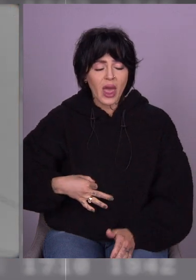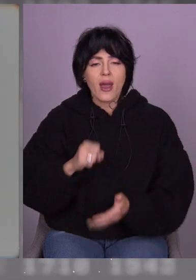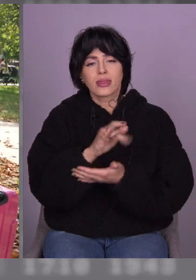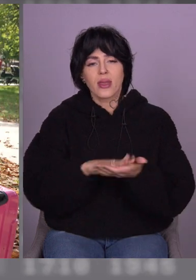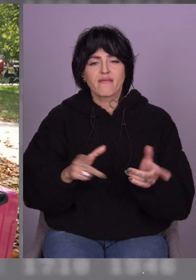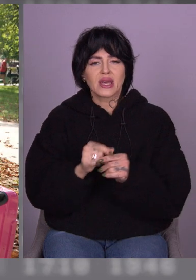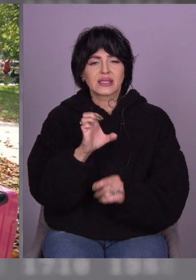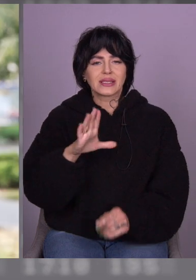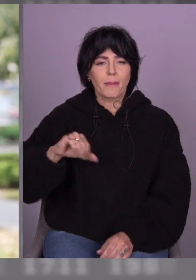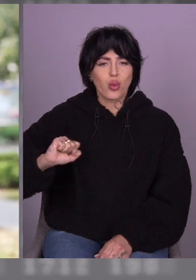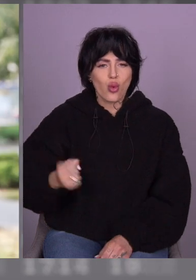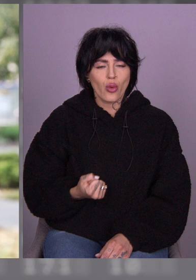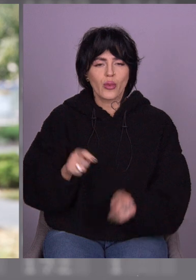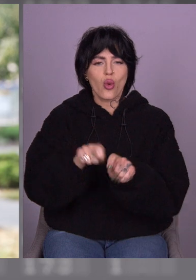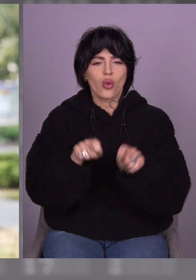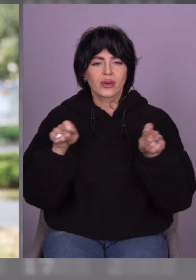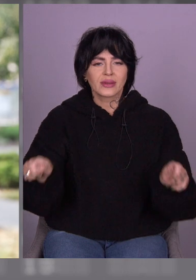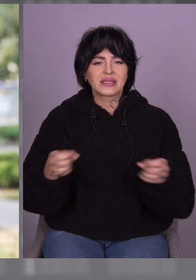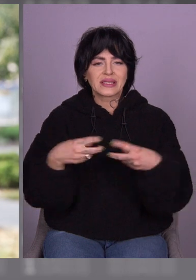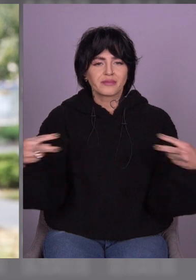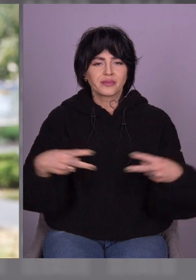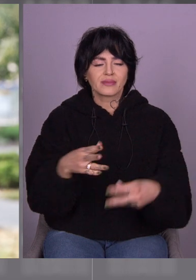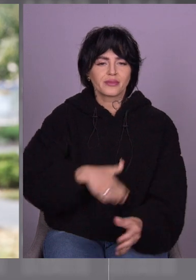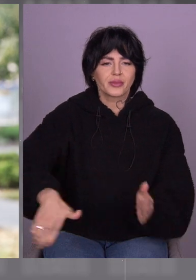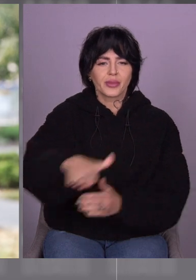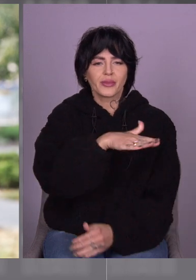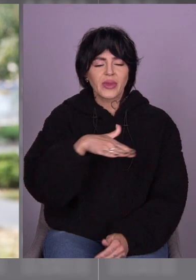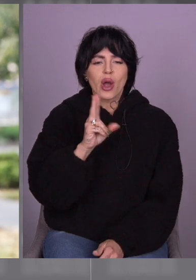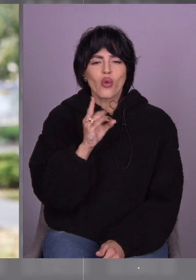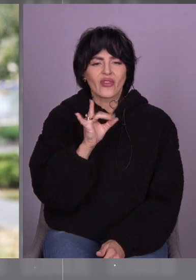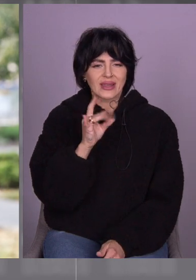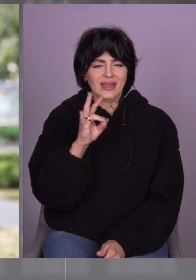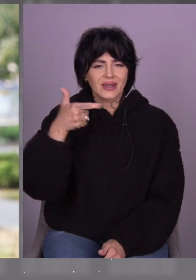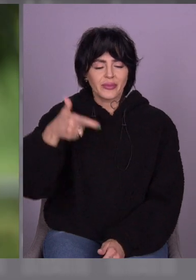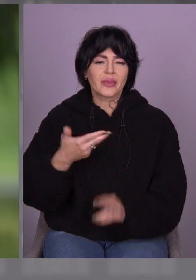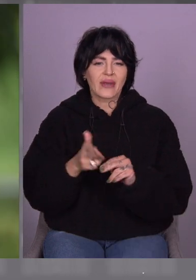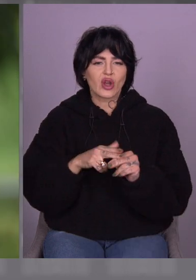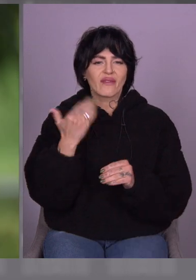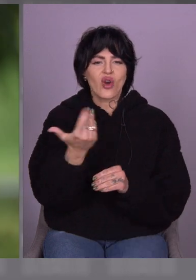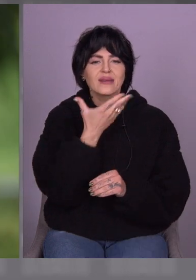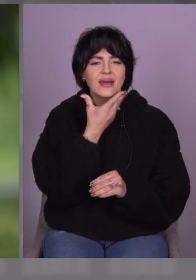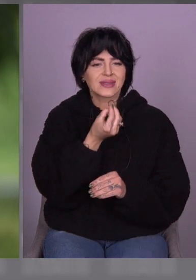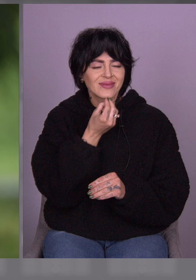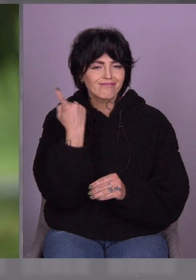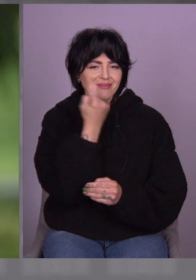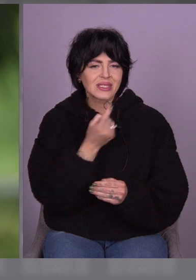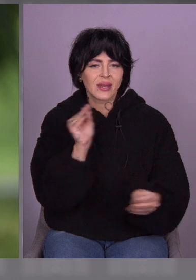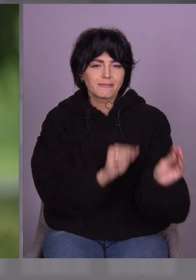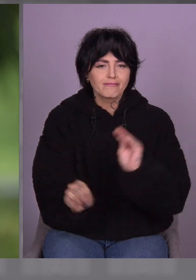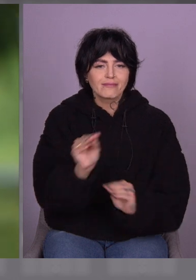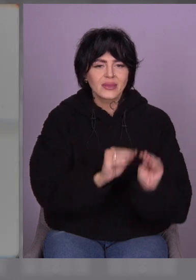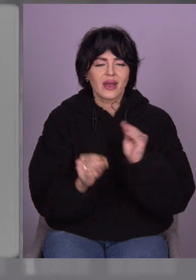подругою, ми відкрили такий простір, кворкінг краси. І пов'язаний з б'юті-індустрією, із складовою